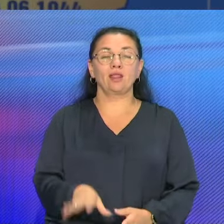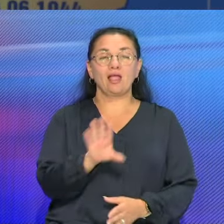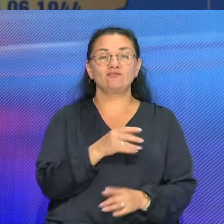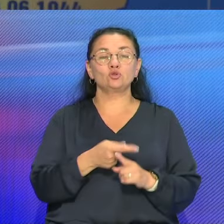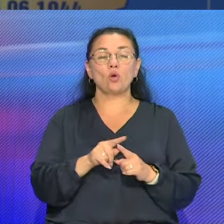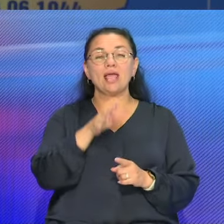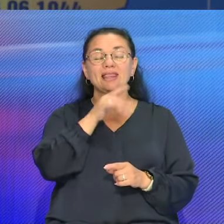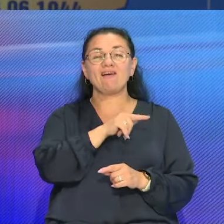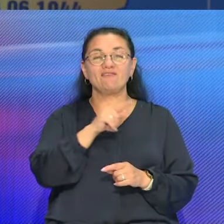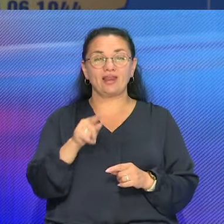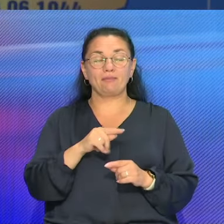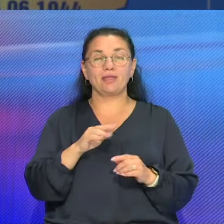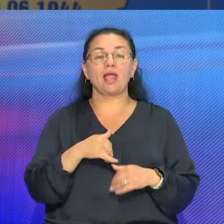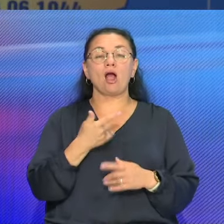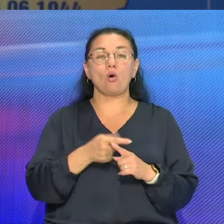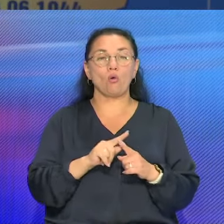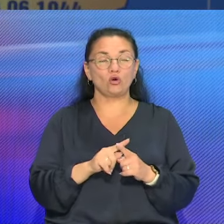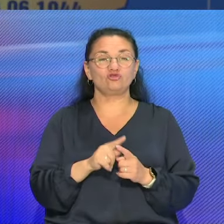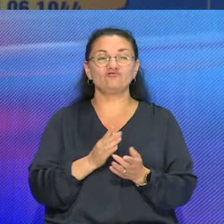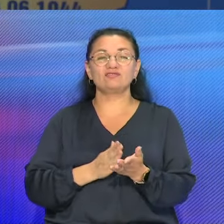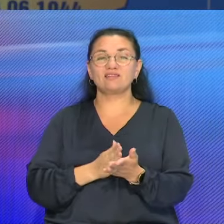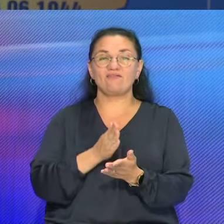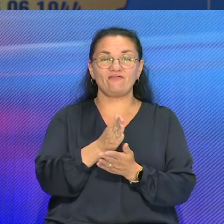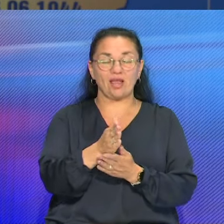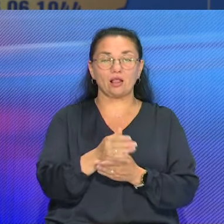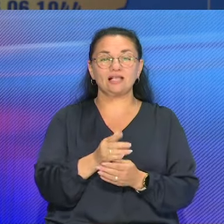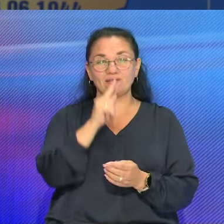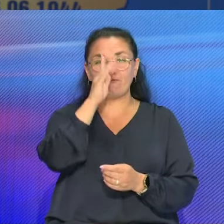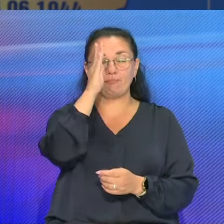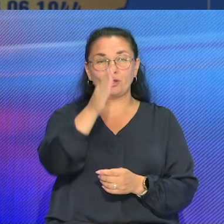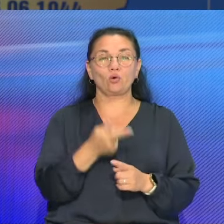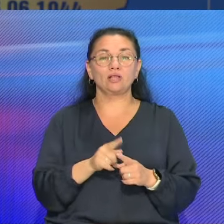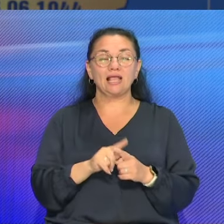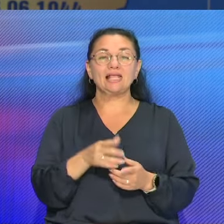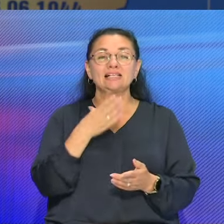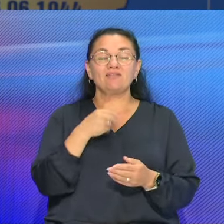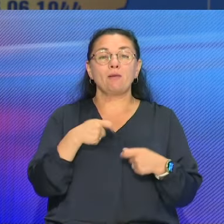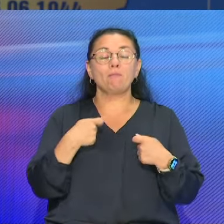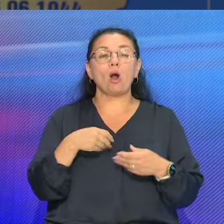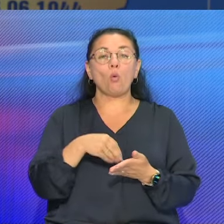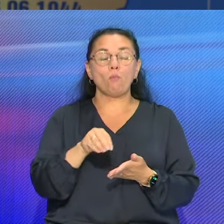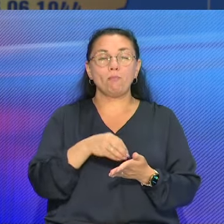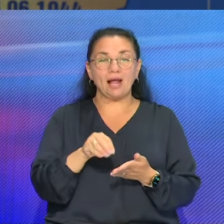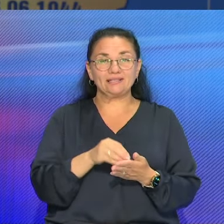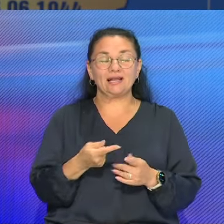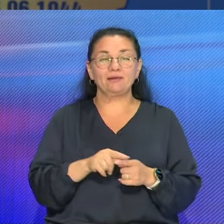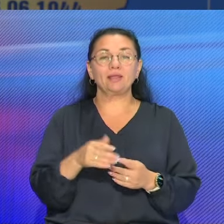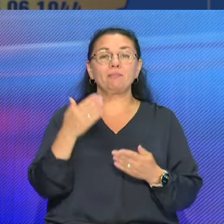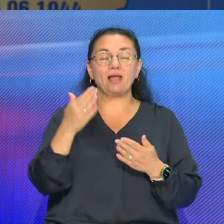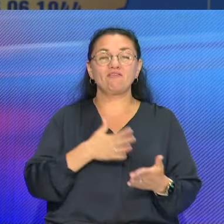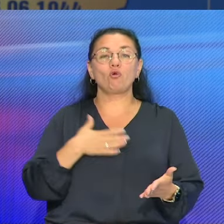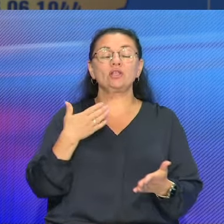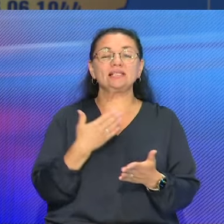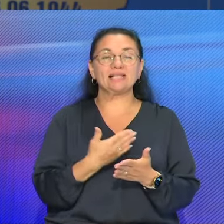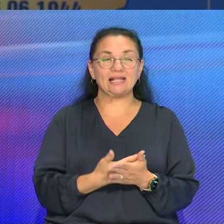В время отрасль поступательно двигалась вперед. За своим покупателем, за его потребностями, за его инициативой